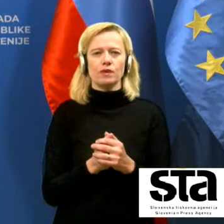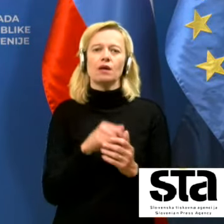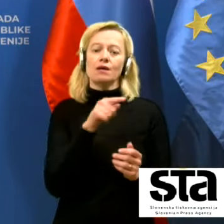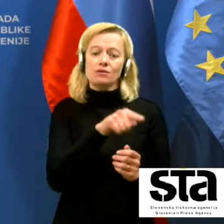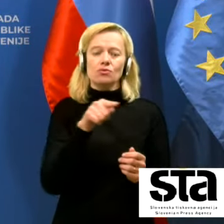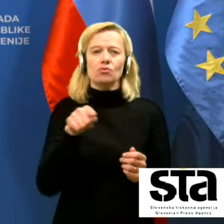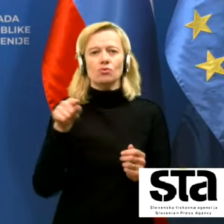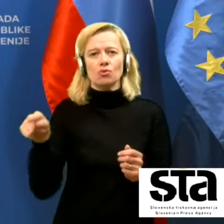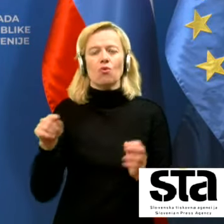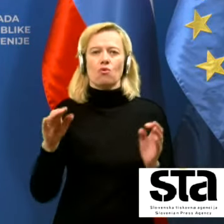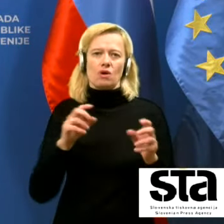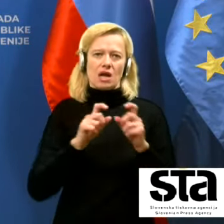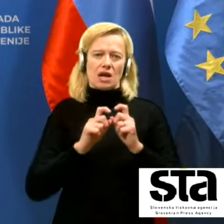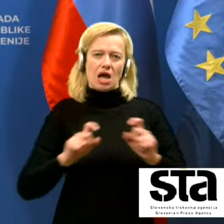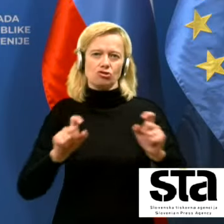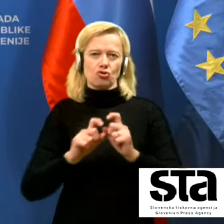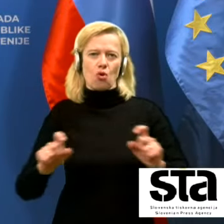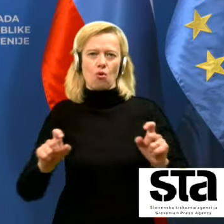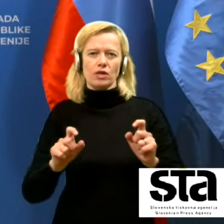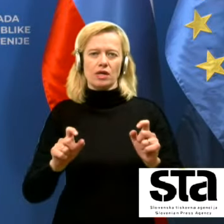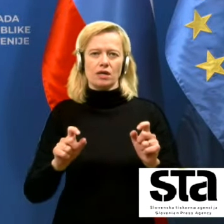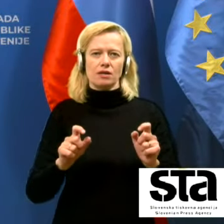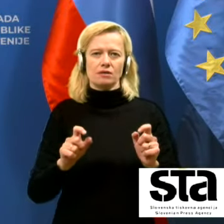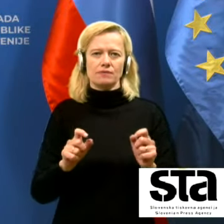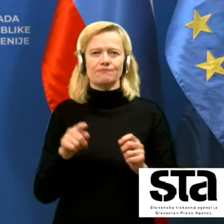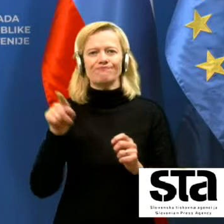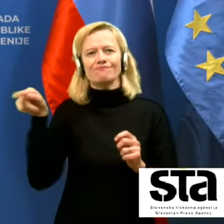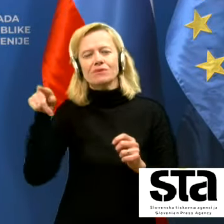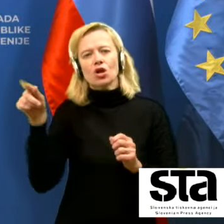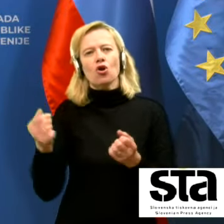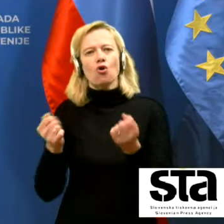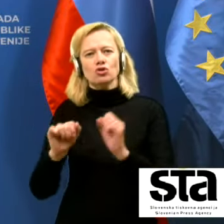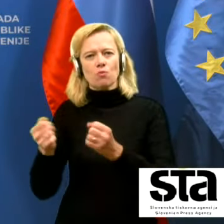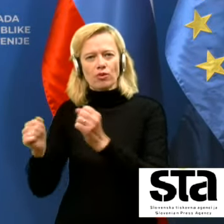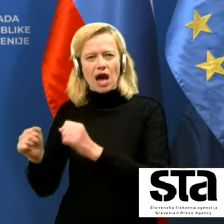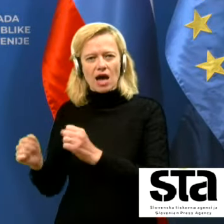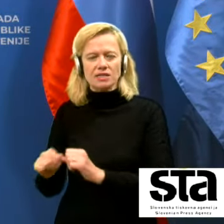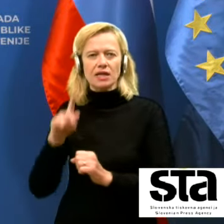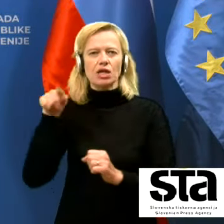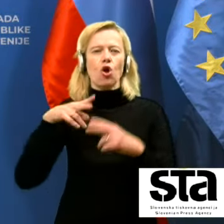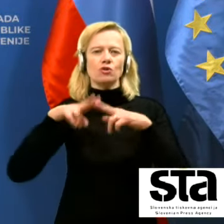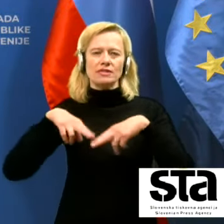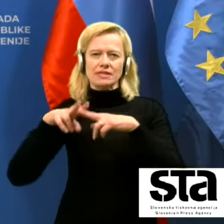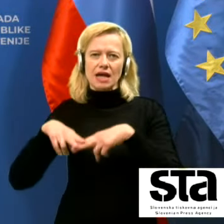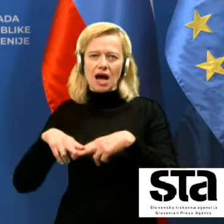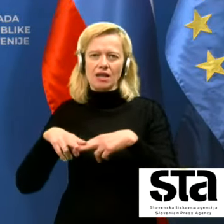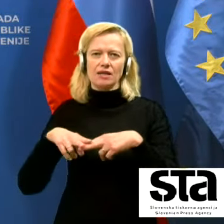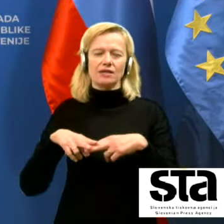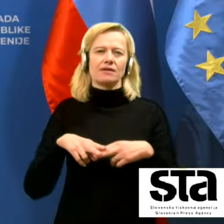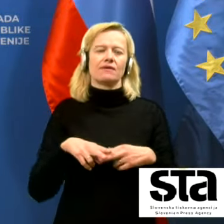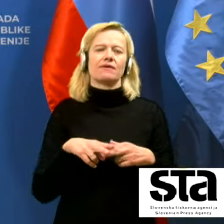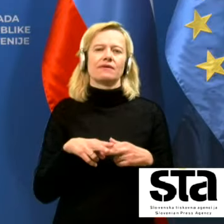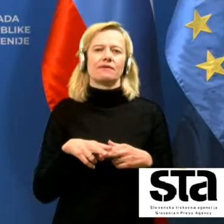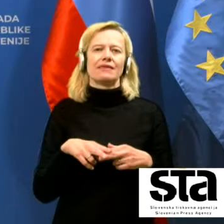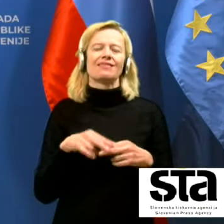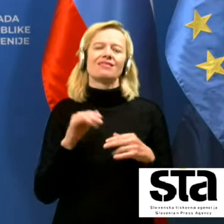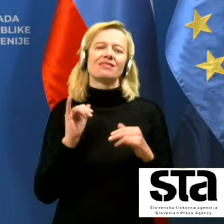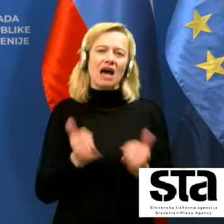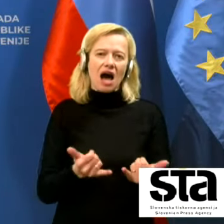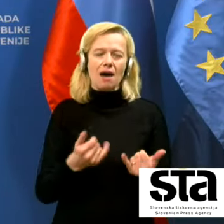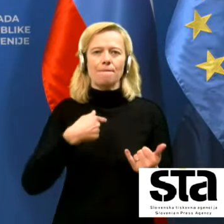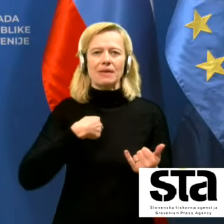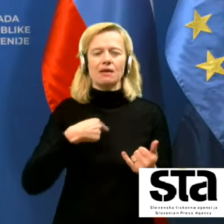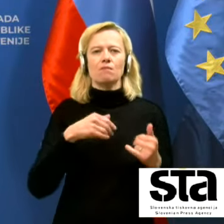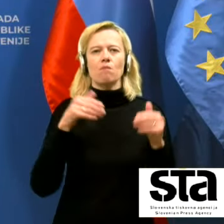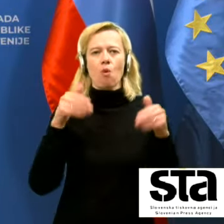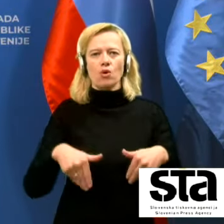razlogi, poleg svede gospodarskih in ostalih, ki jih vedno umenjamo, da se moramo v resnici še naprej